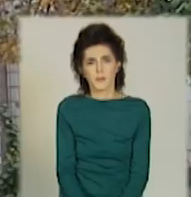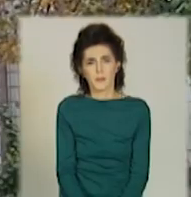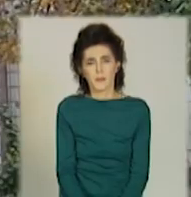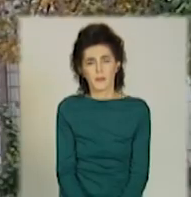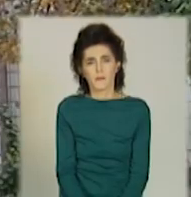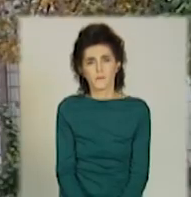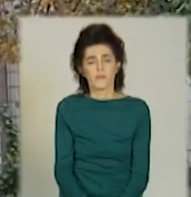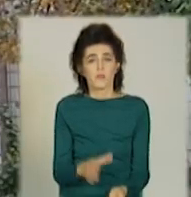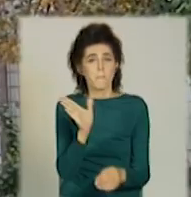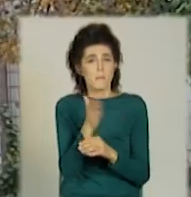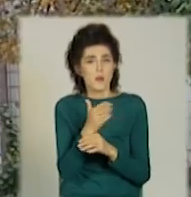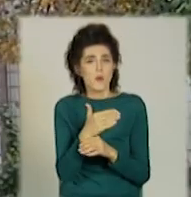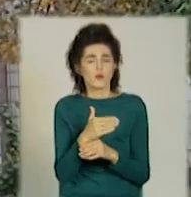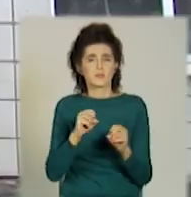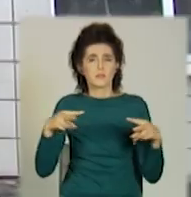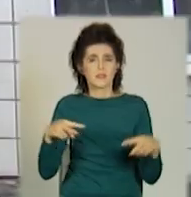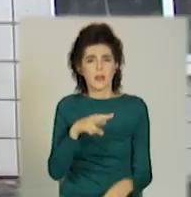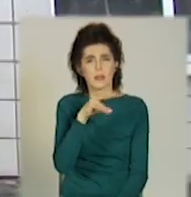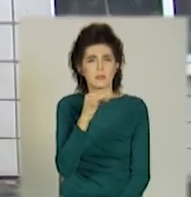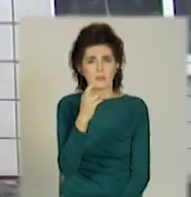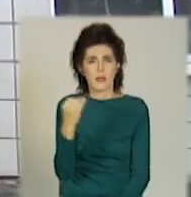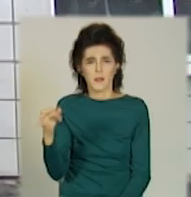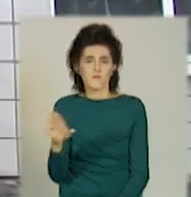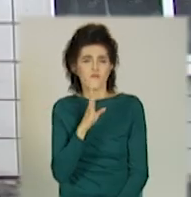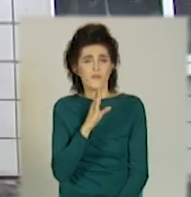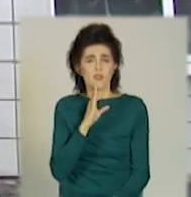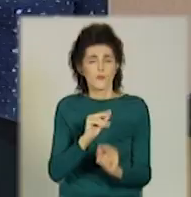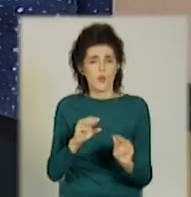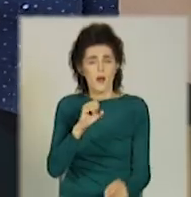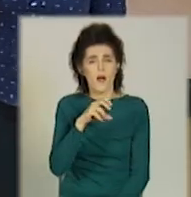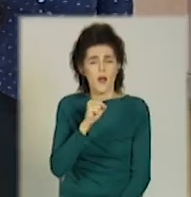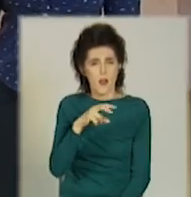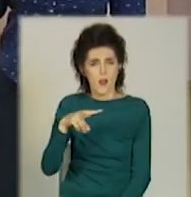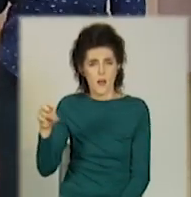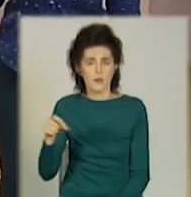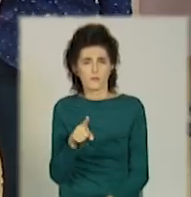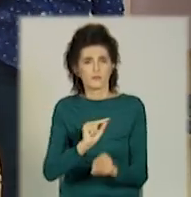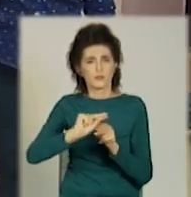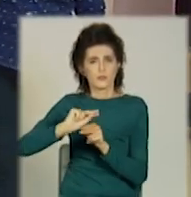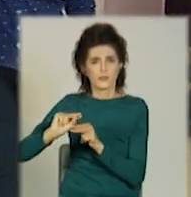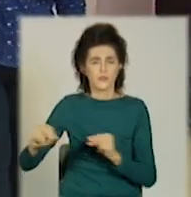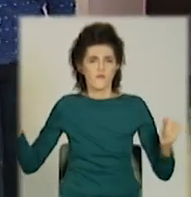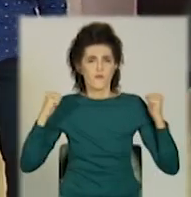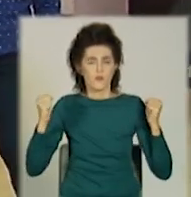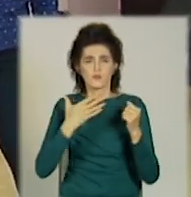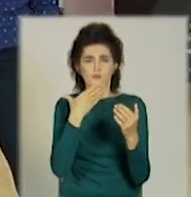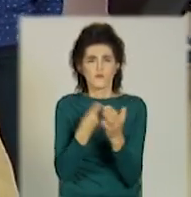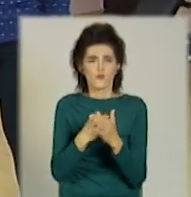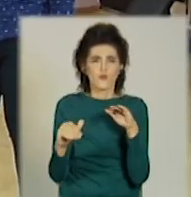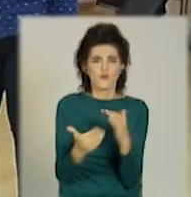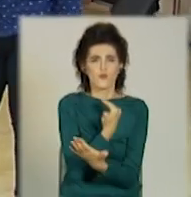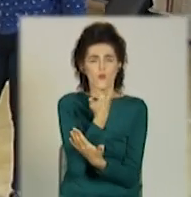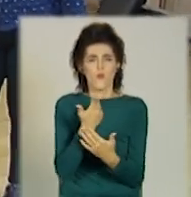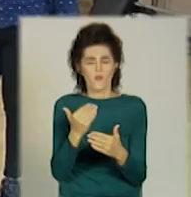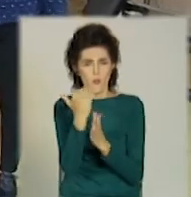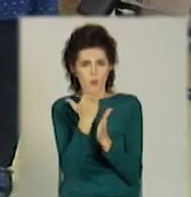У Маріупольському профліцеї пані Алла викладає фізкультуру за своєю оновленою програмою. Замість бігу вчителька